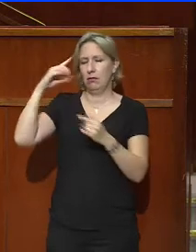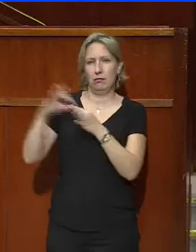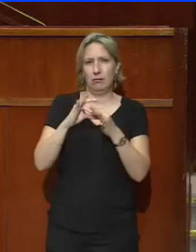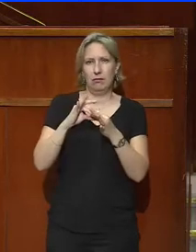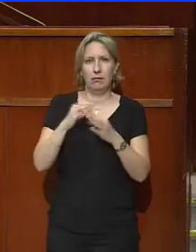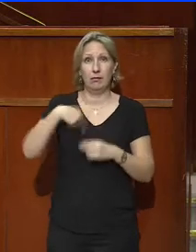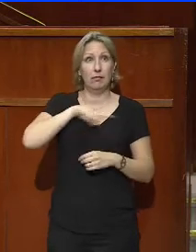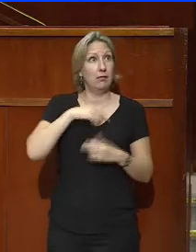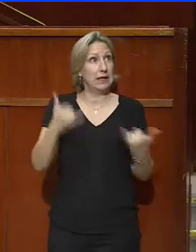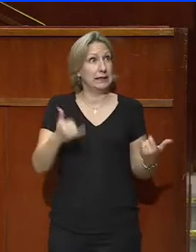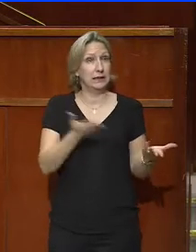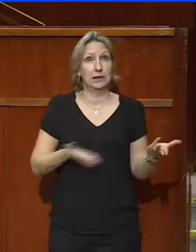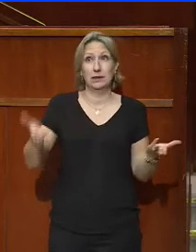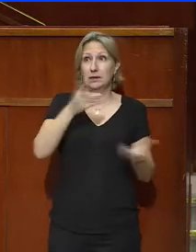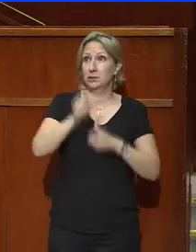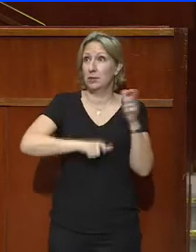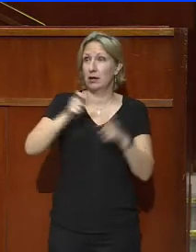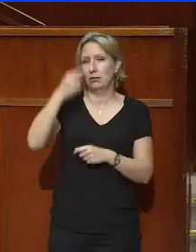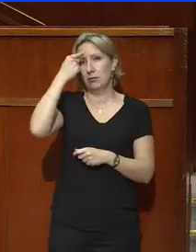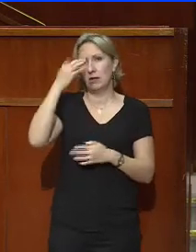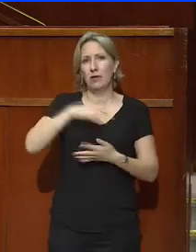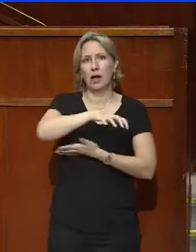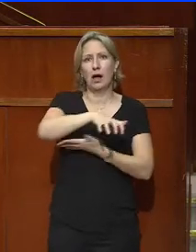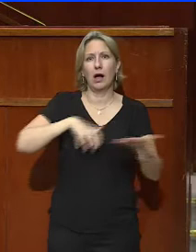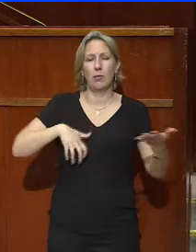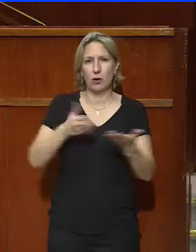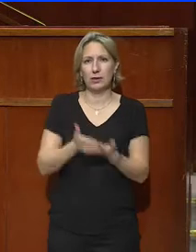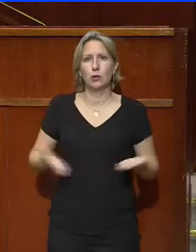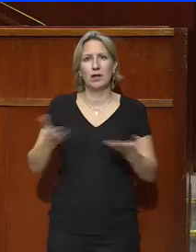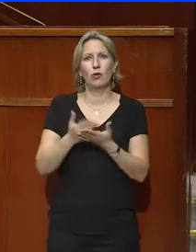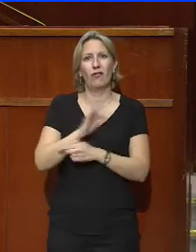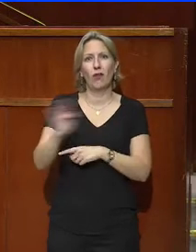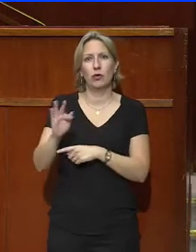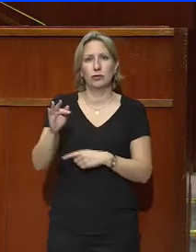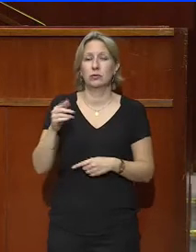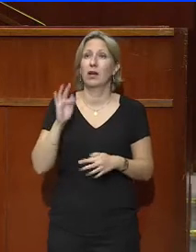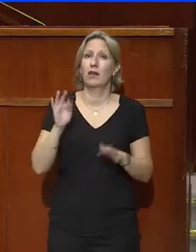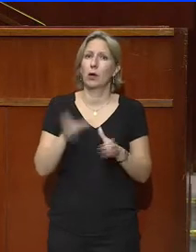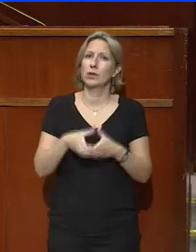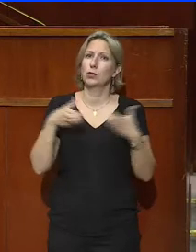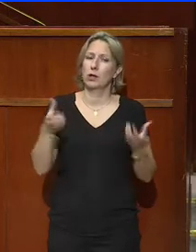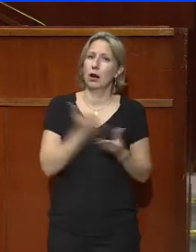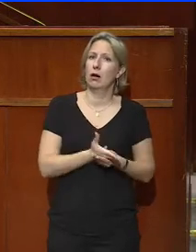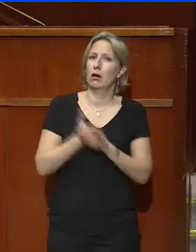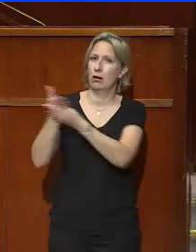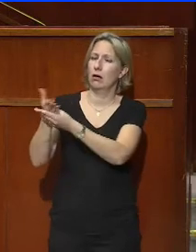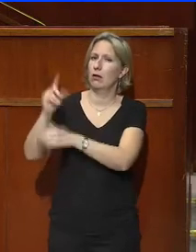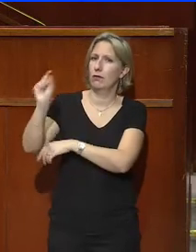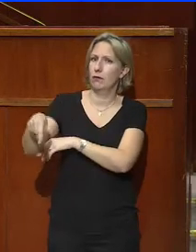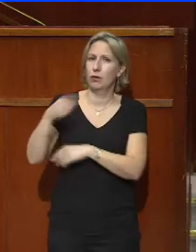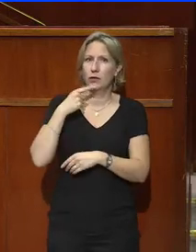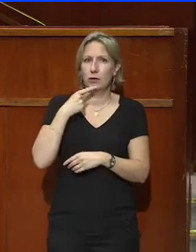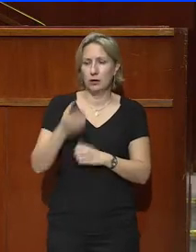pour toutes les personnes ici présentes aux rapports sur l'état de la France que nous devons constitutionnellement au pays et dont vous êtes